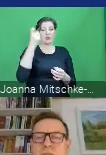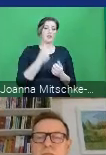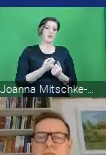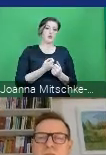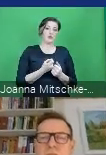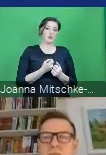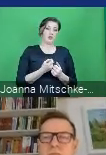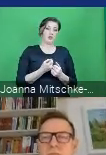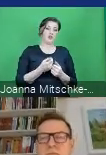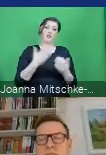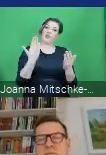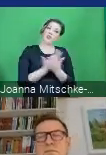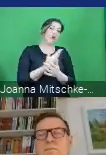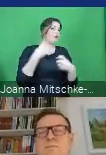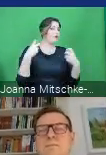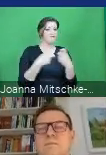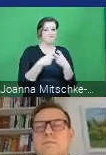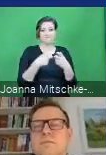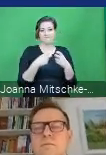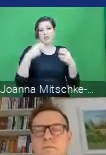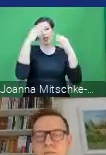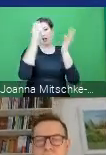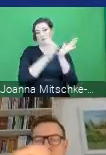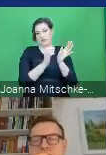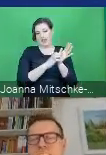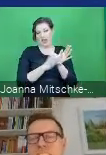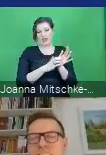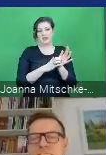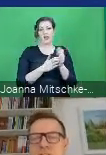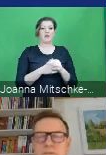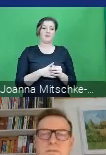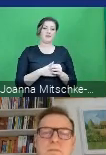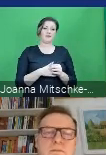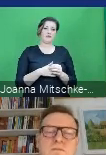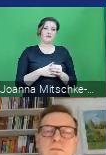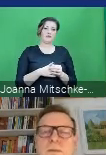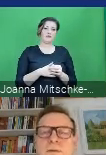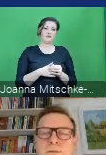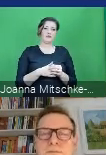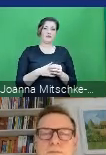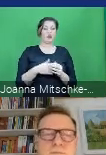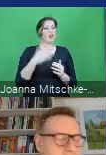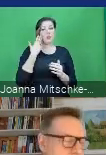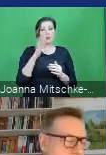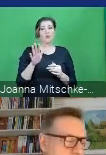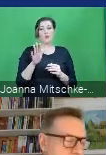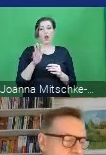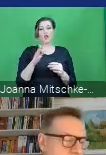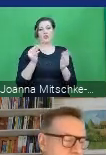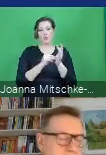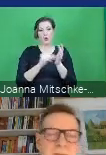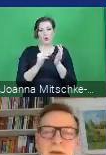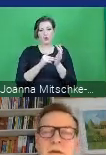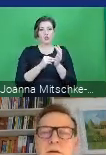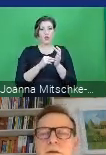system informatyczny, ale generalnie bardzo tutaj nam wszystkim potrzebny do tego,